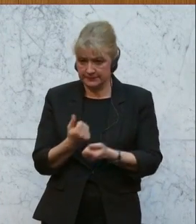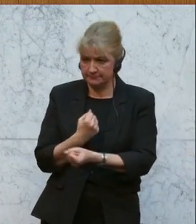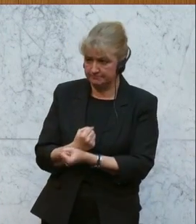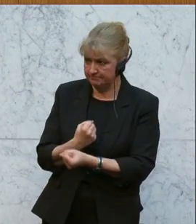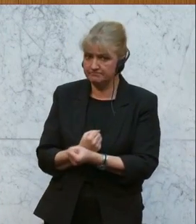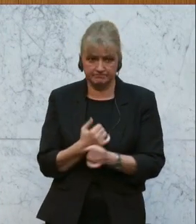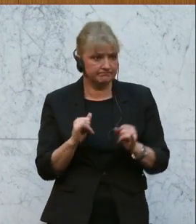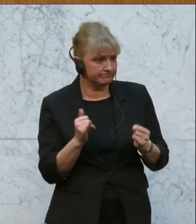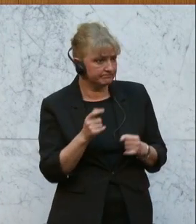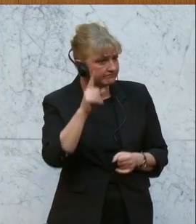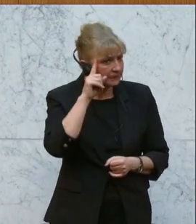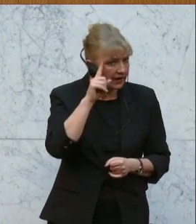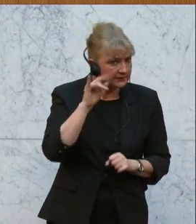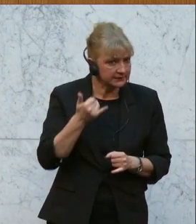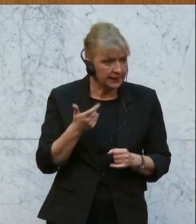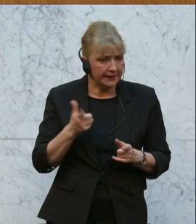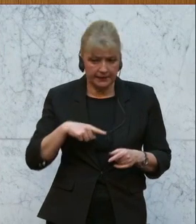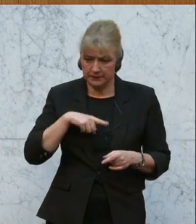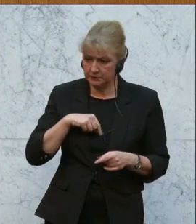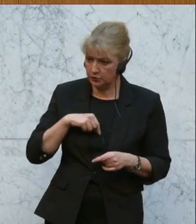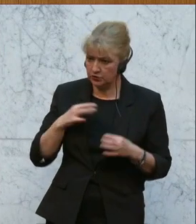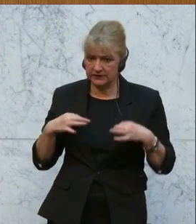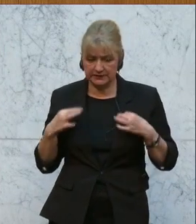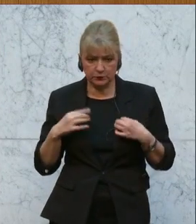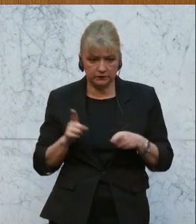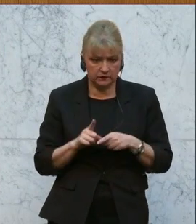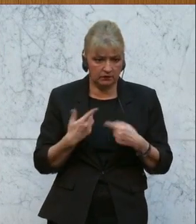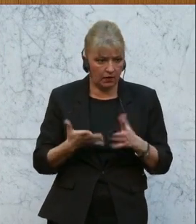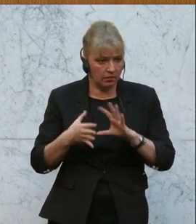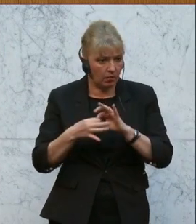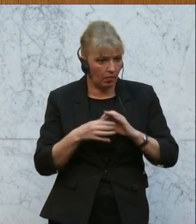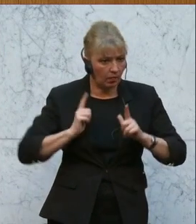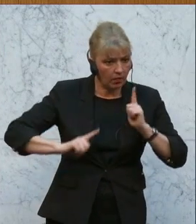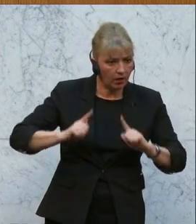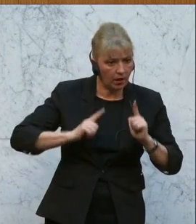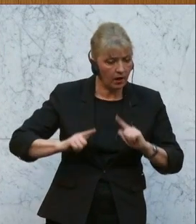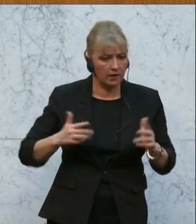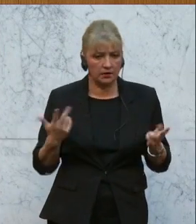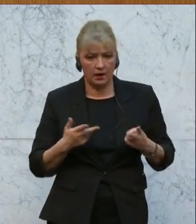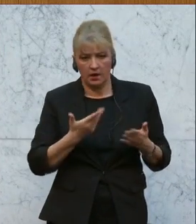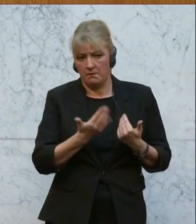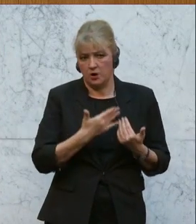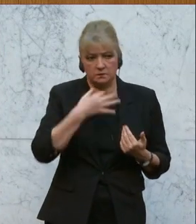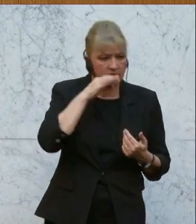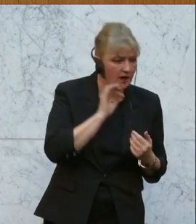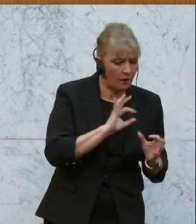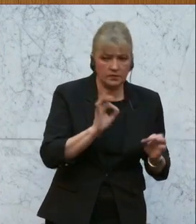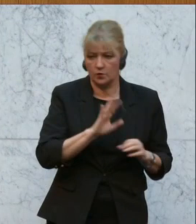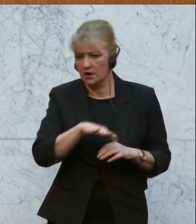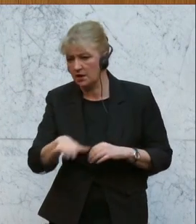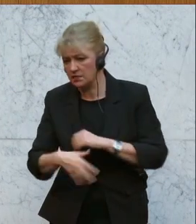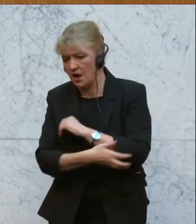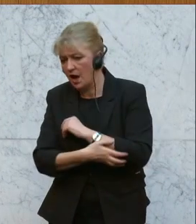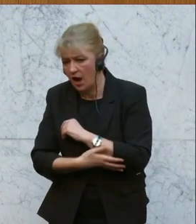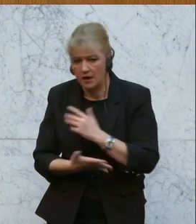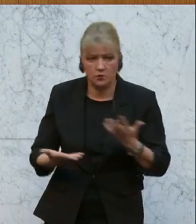dazu führen können, dass die psychische Gesundheit leidet. Egal ob der Mental Load bei Frauen oder Kinderarmut.